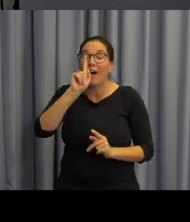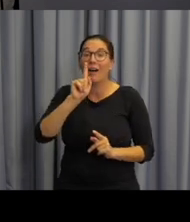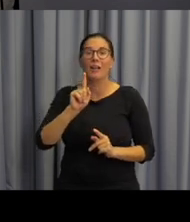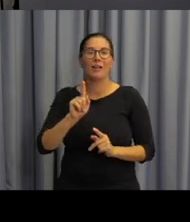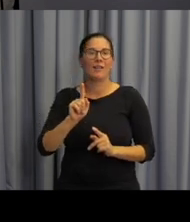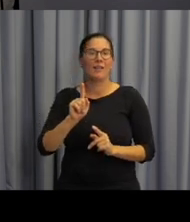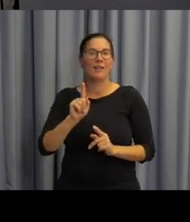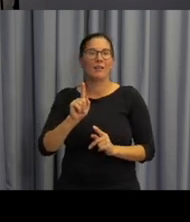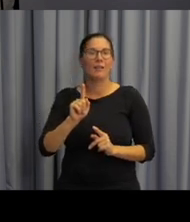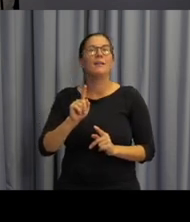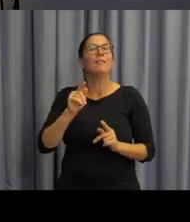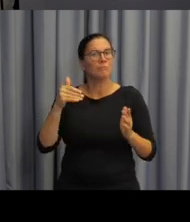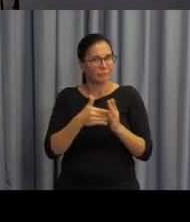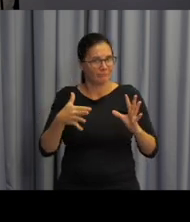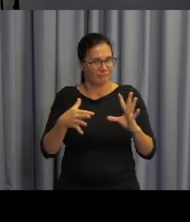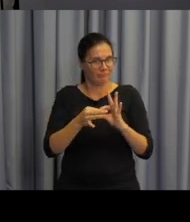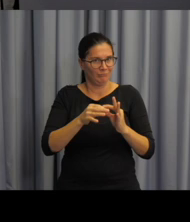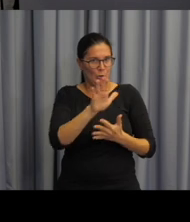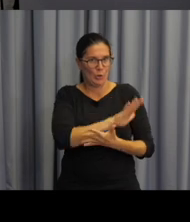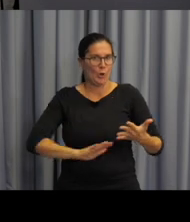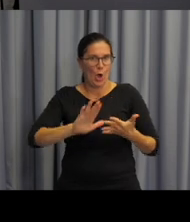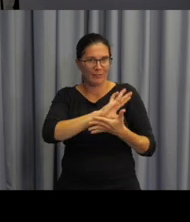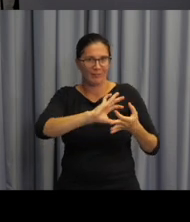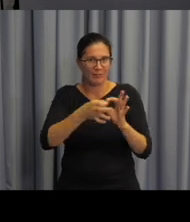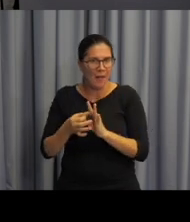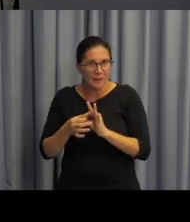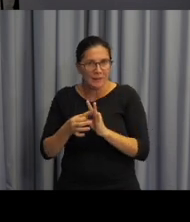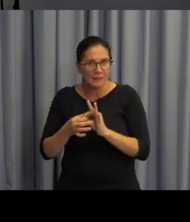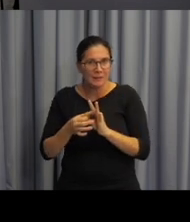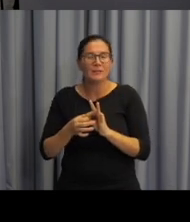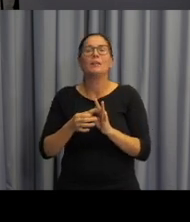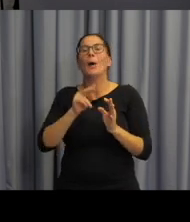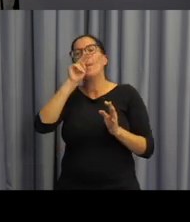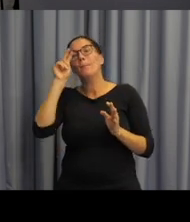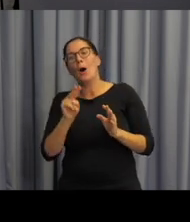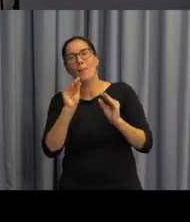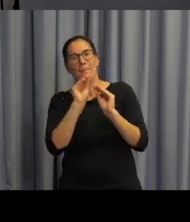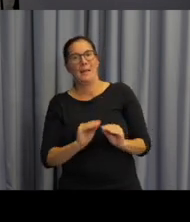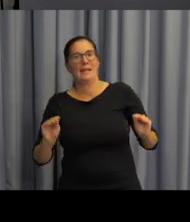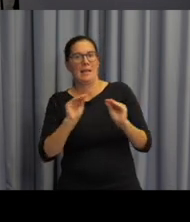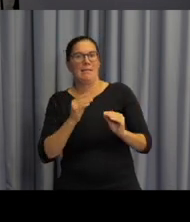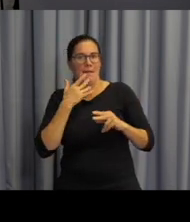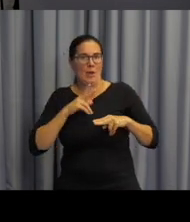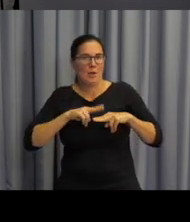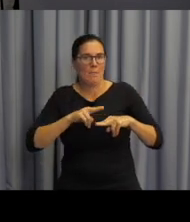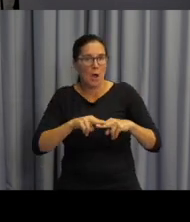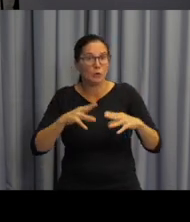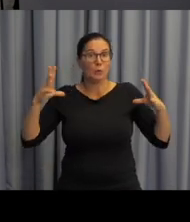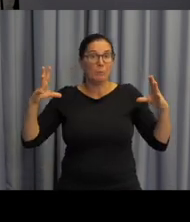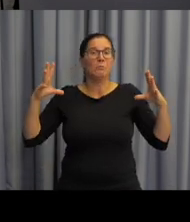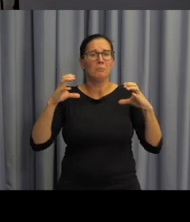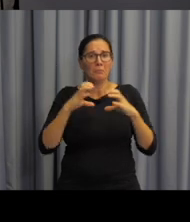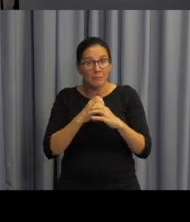ale není v žádném případě vytržený z kontextu. Je tam nějaký základní pedagogický koncept, z toho vychází